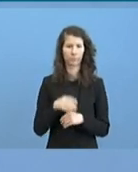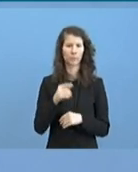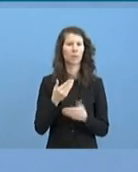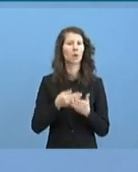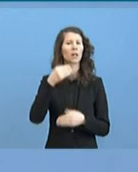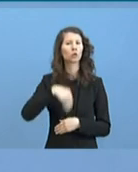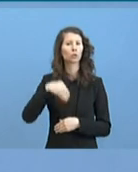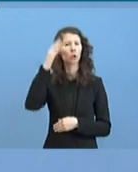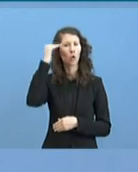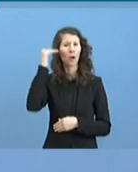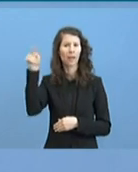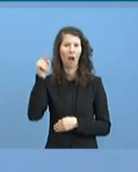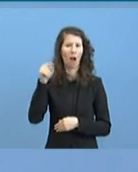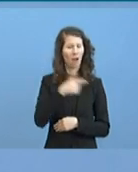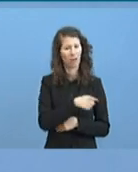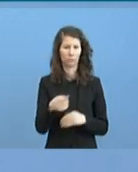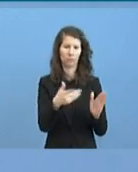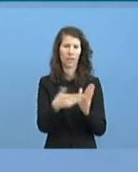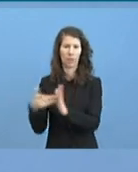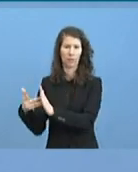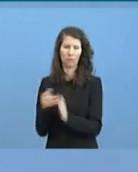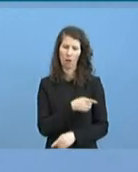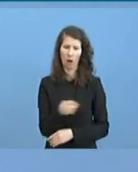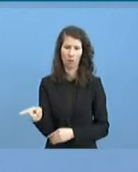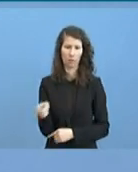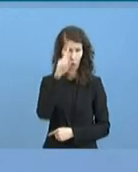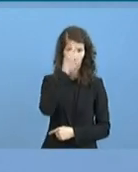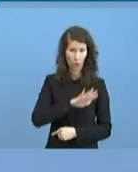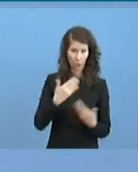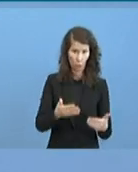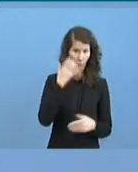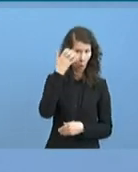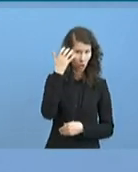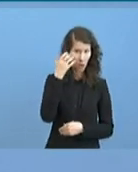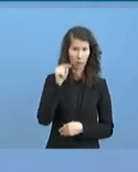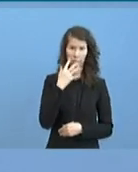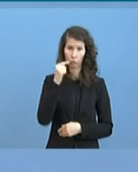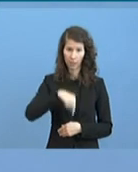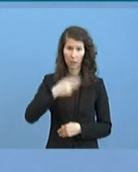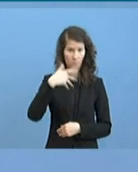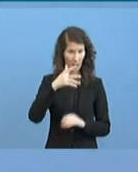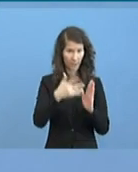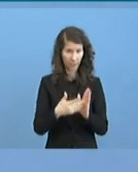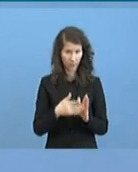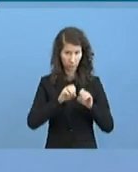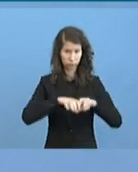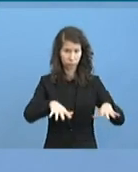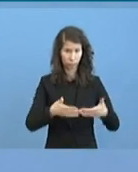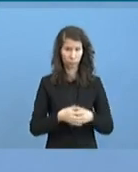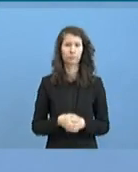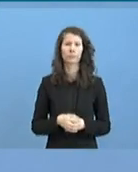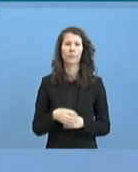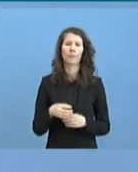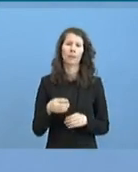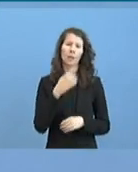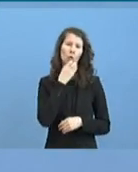in Deutschland möglich und wird angestrebt, das Testen auszubauen? Also das Robert-Koch-Institut,